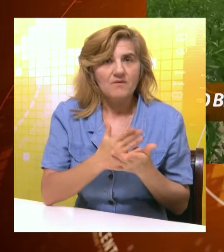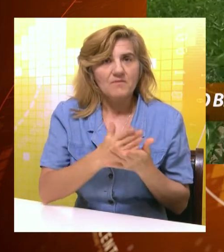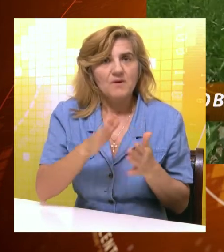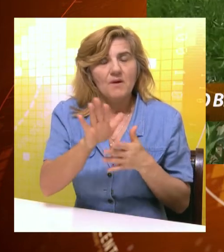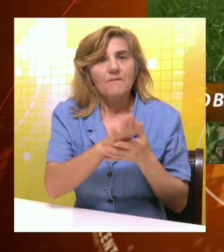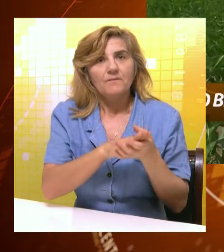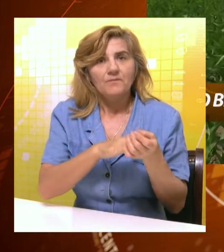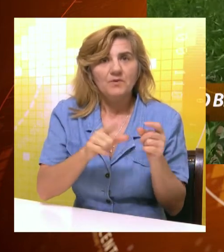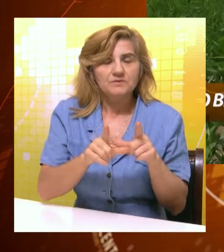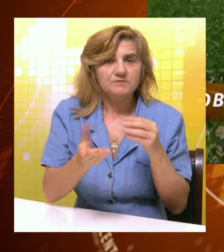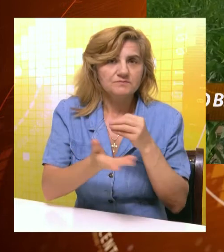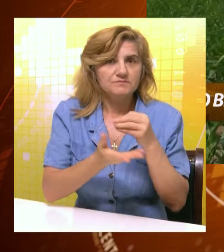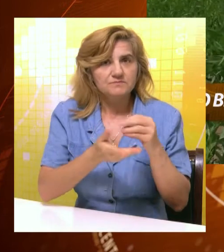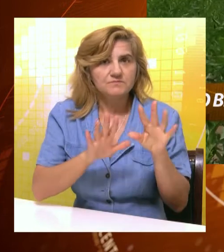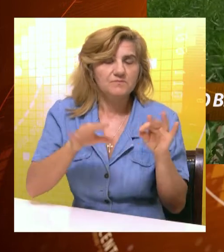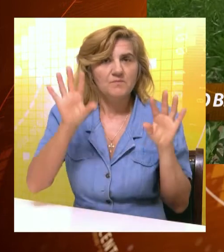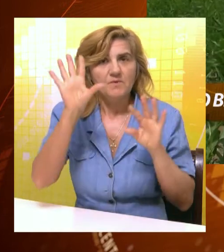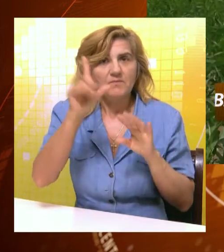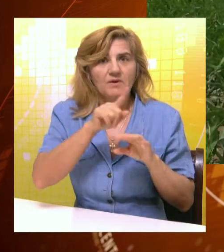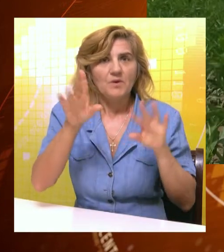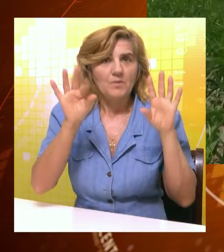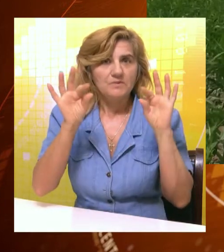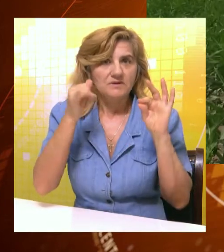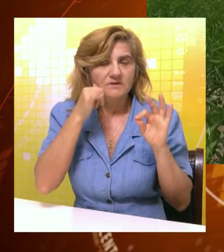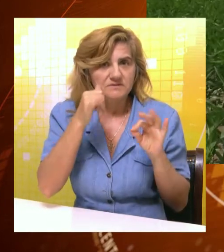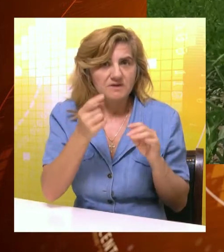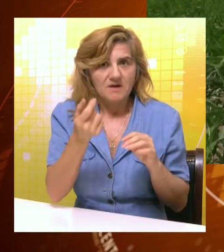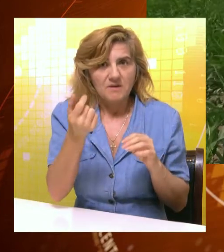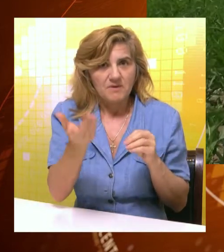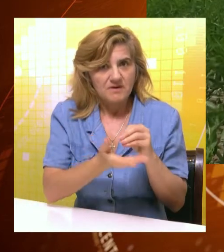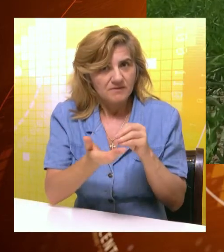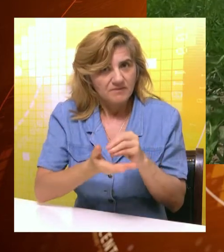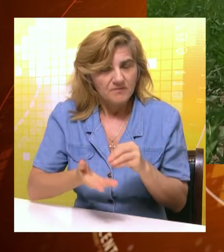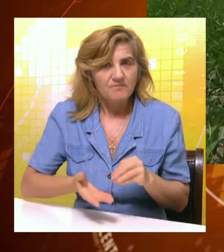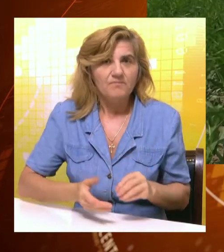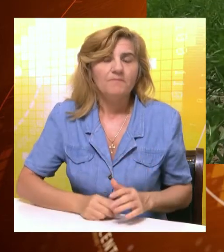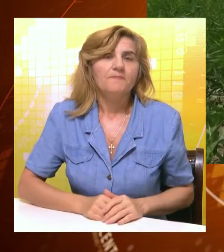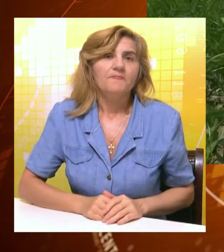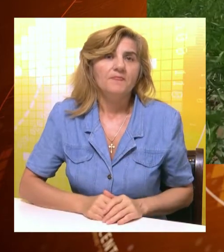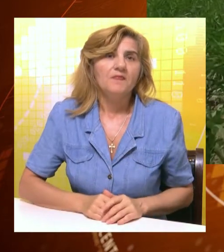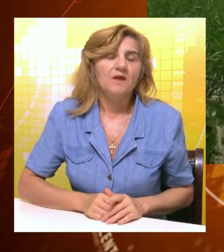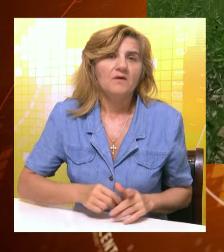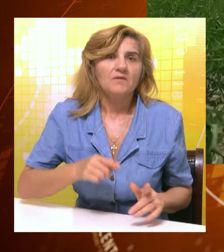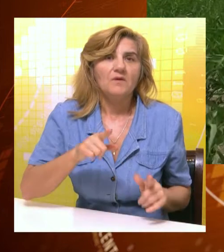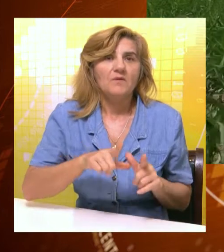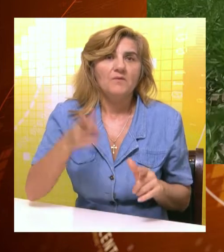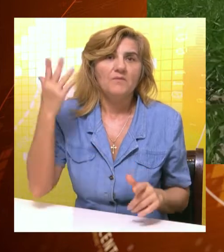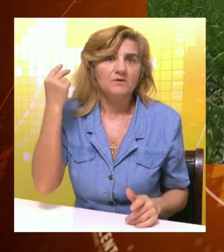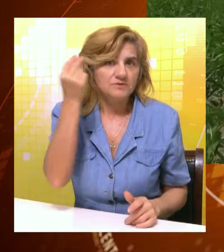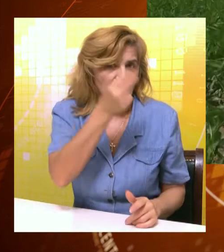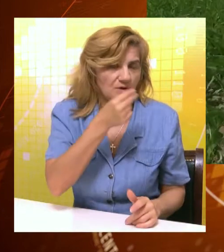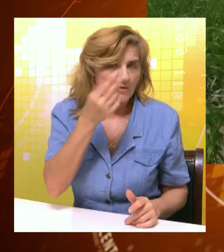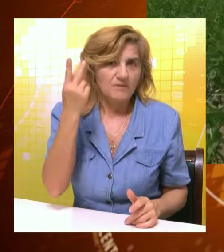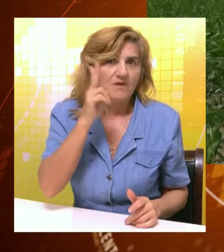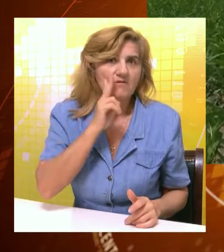početi negde za nekih 5 do 10 dana što se tiče pšenice, ali možemo reći da je ječan počeo prošle nadalje,